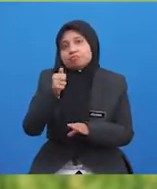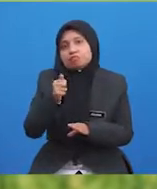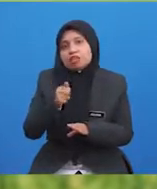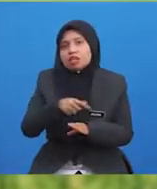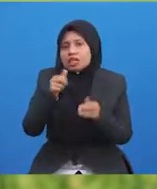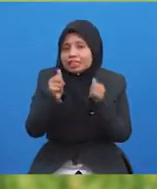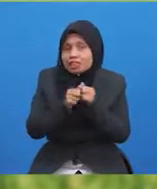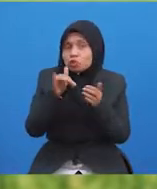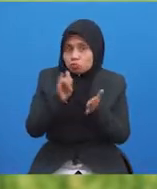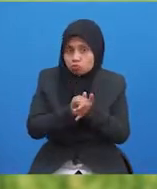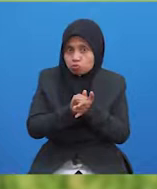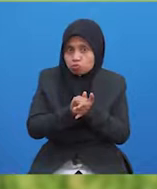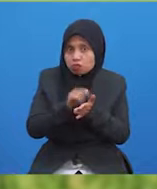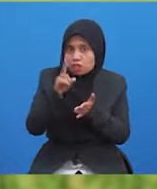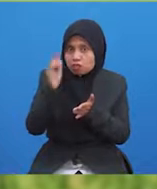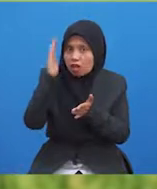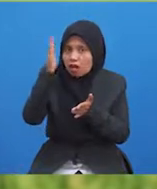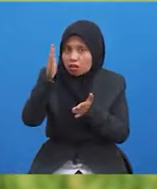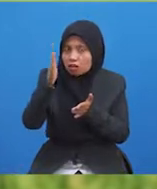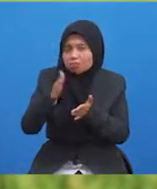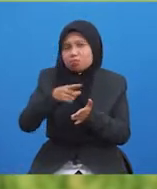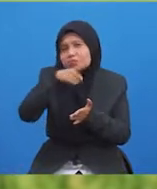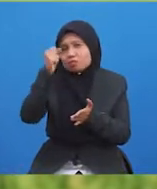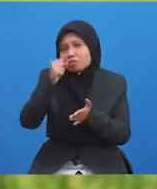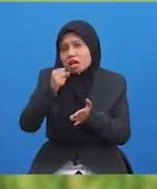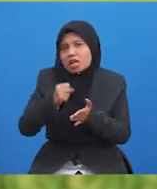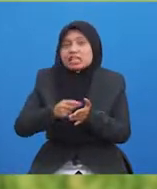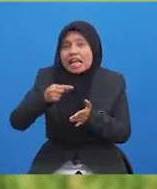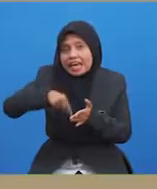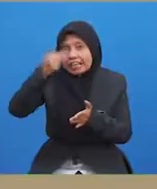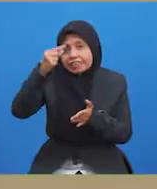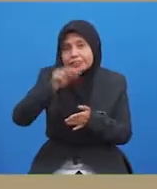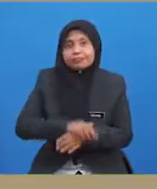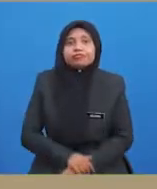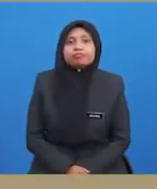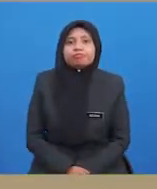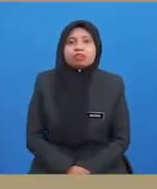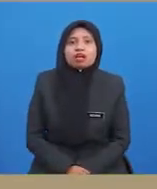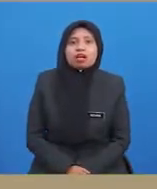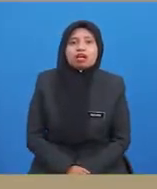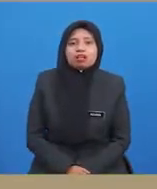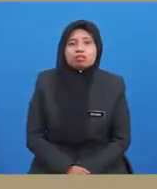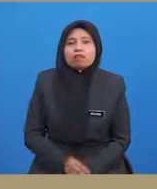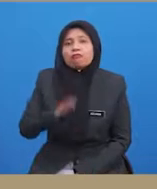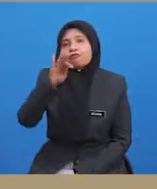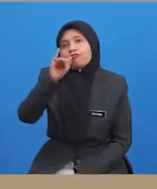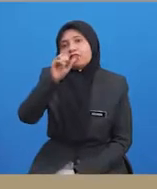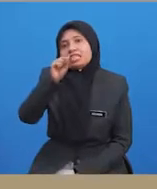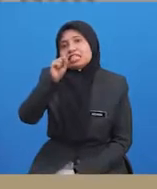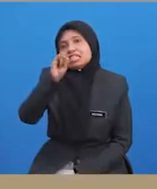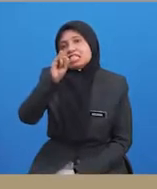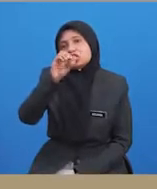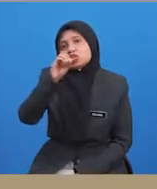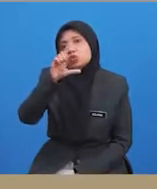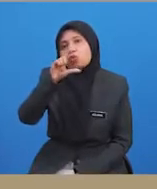Dengan yang demikian, ia akan mencetuskan keagresifan. Kebangkitan fisiologi dalam sukan